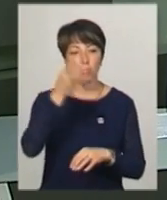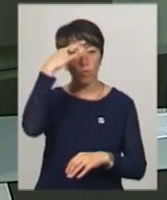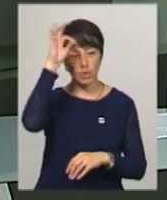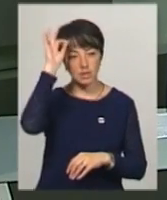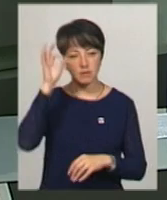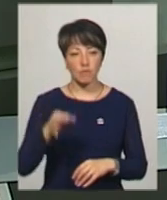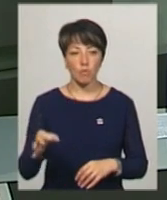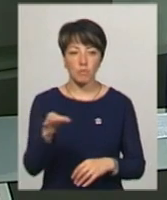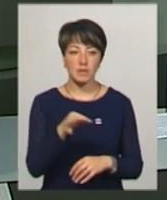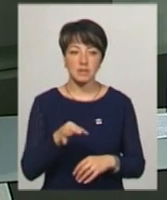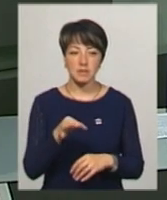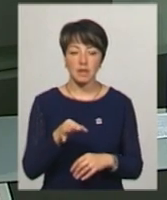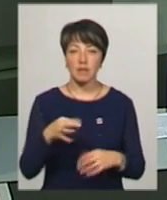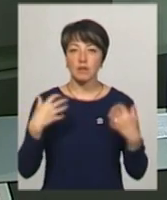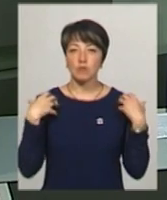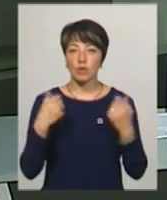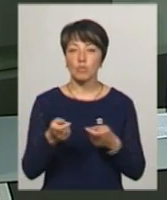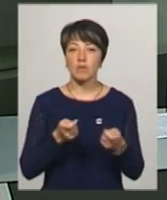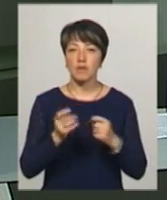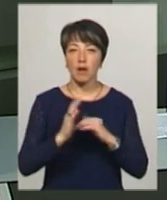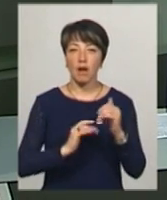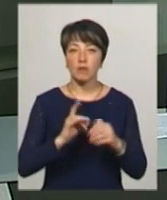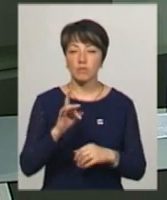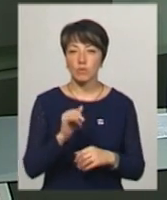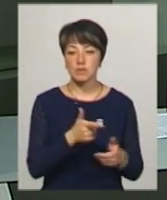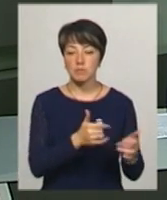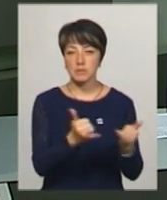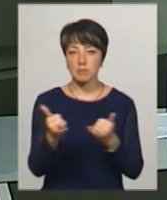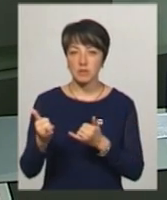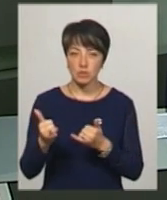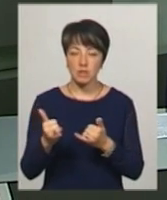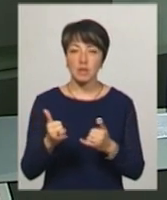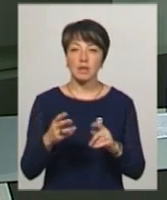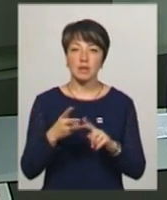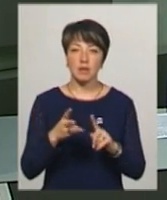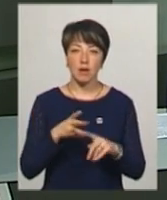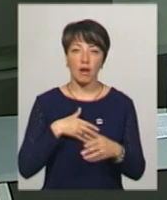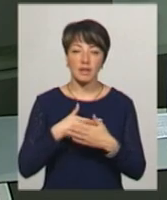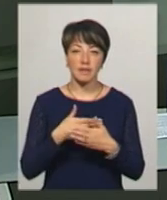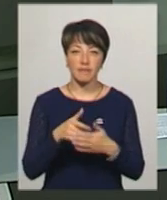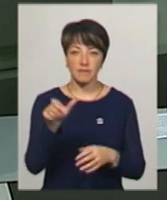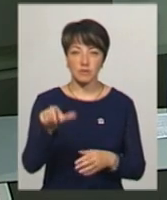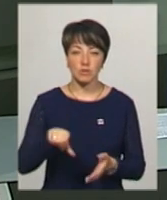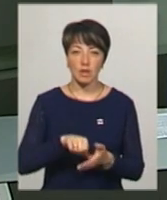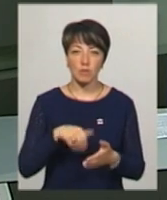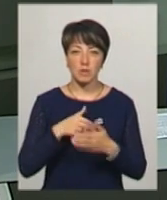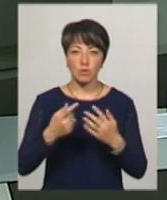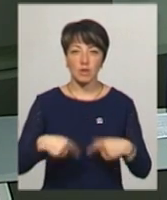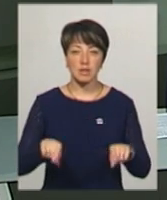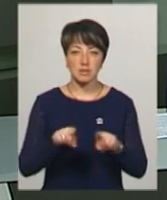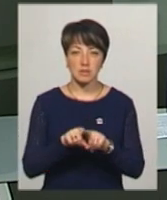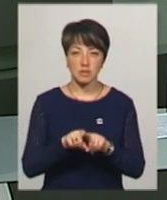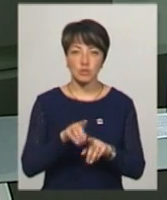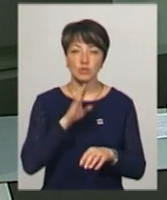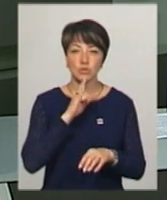області Валентин Білянський, начальник управління кадрового забезпечення відомства Ігор Лисий та громадська активістка, член громадської організації